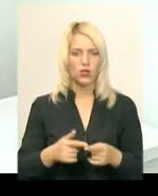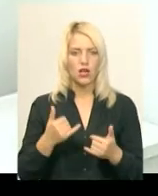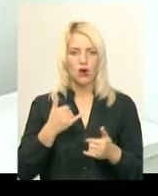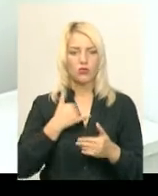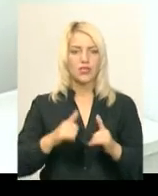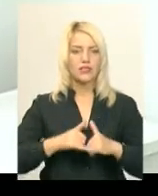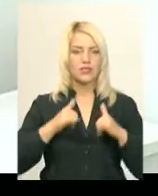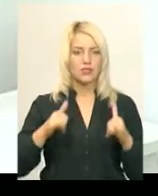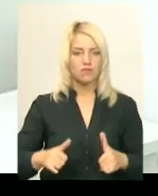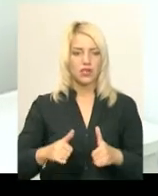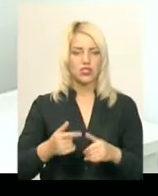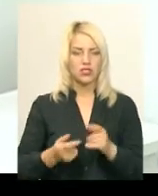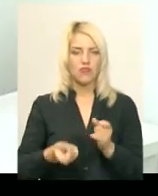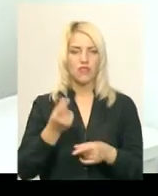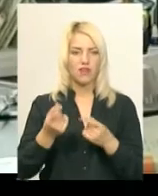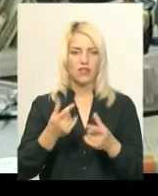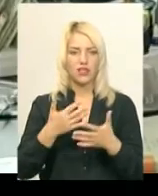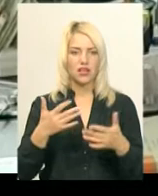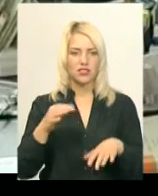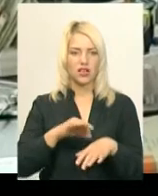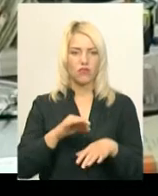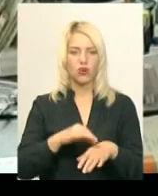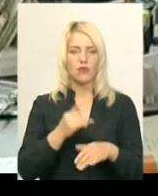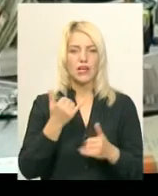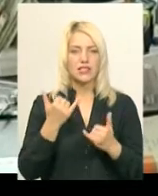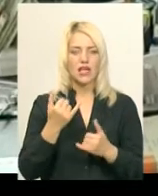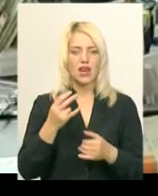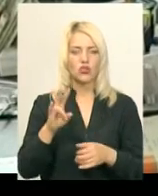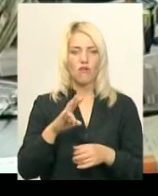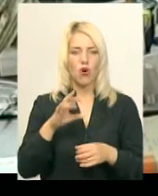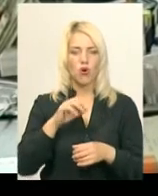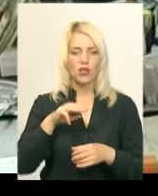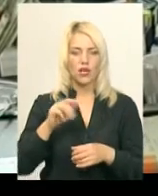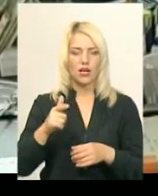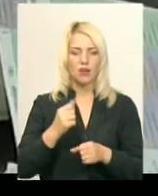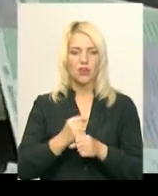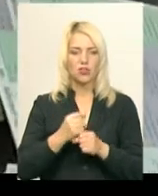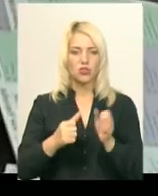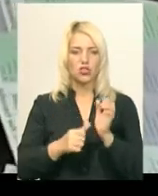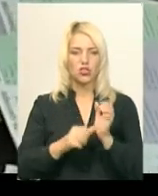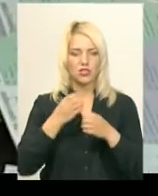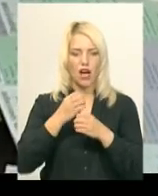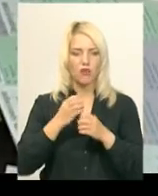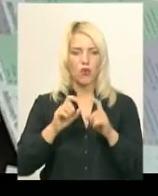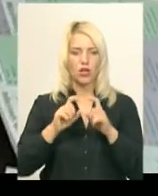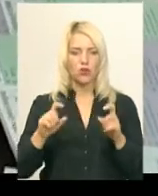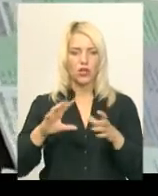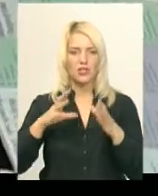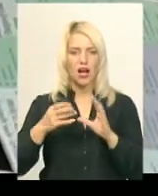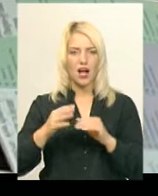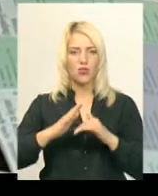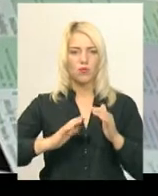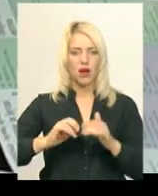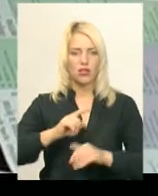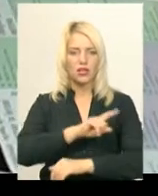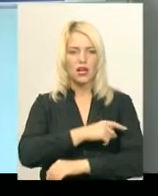збільшується виявлення різних хвороб. Зараз у Новоушницькій ОТГ працюють шість амбулаторій загальної практики сімейної медицини. Найбільше